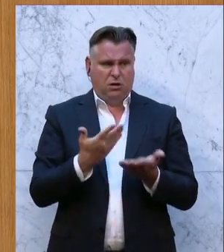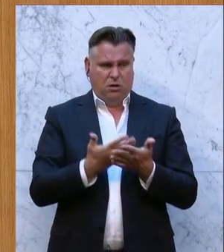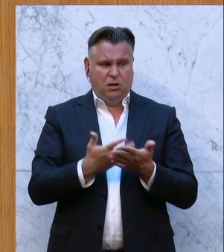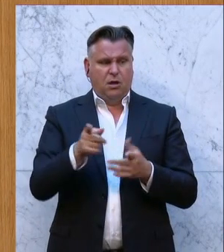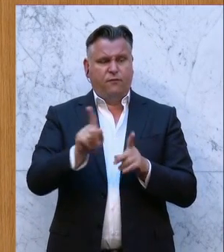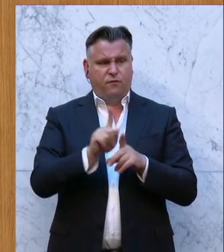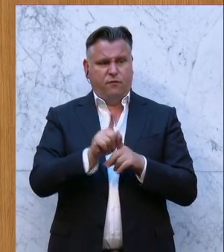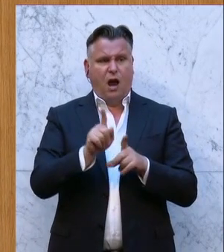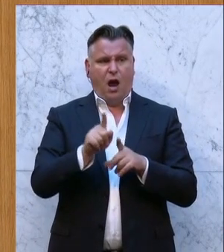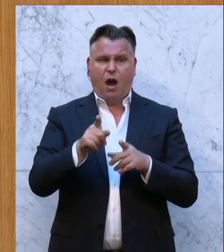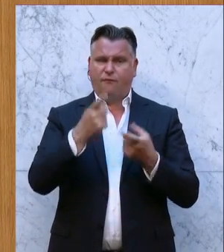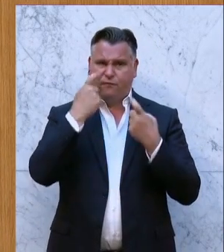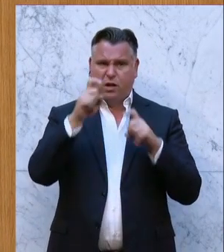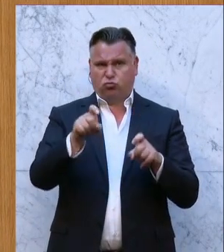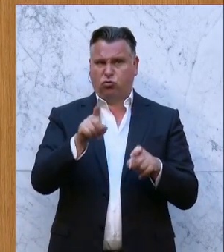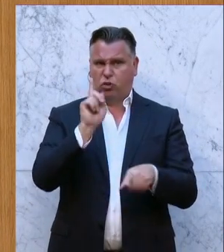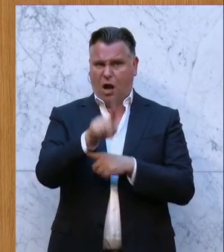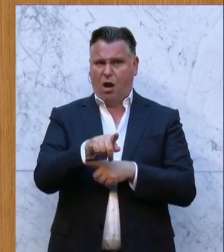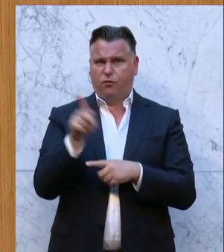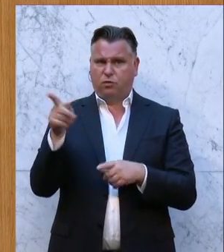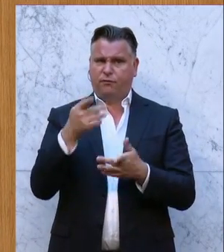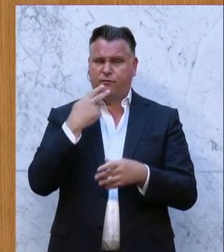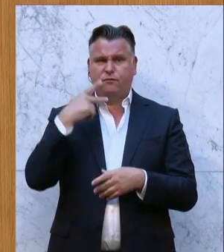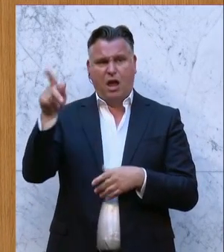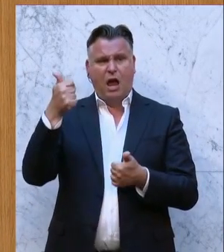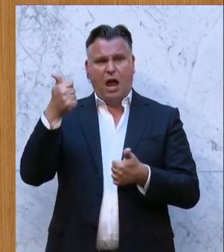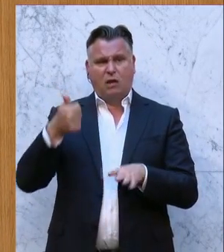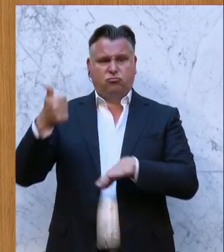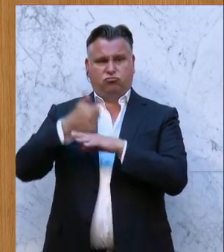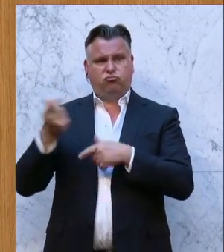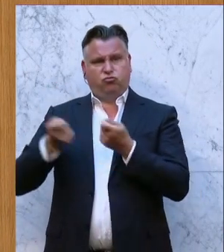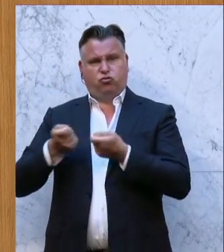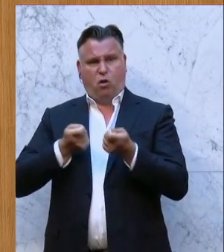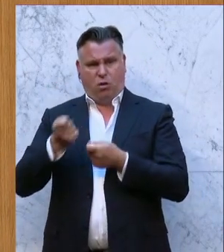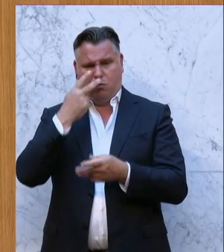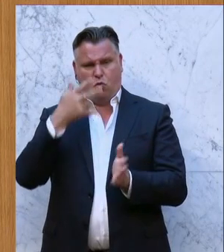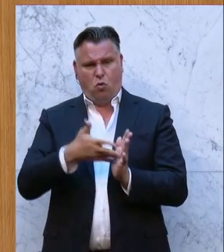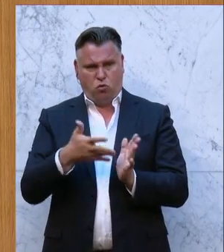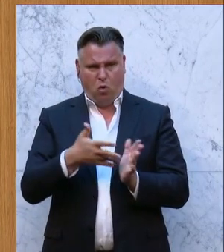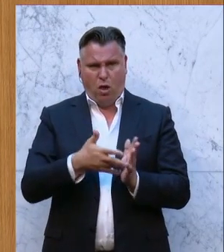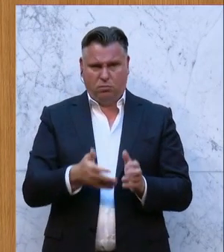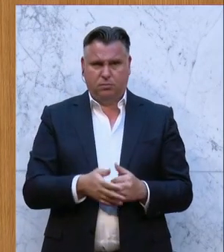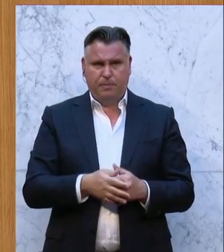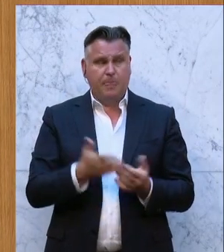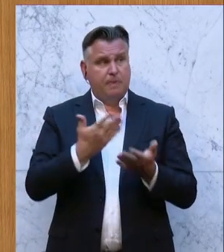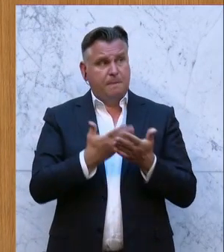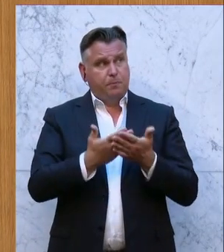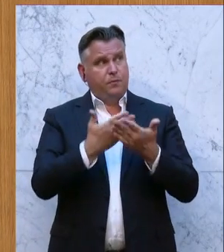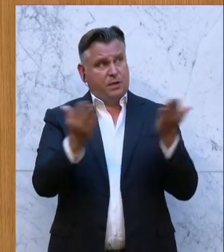Versorgungsauftrag haben, der wiederum vom Regulator kontrolliert wird. Und die Klage der